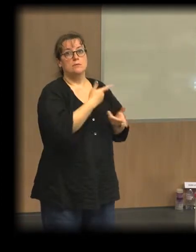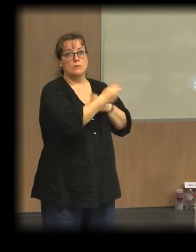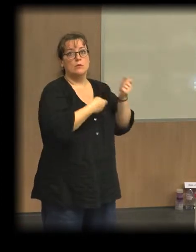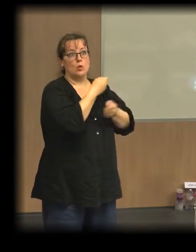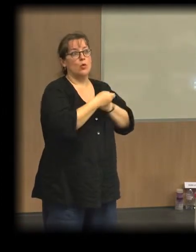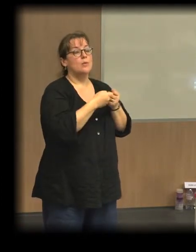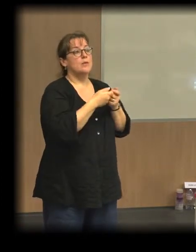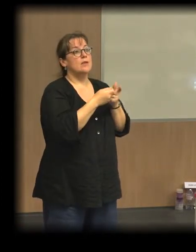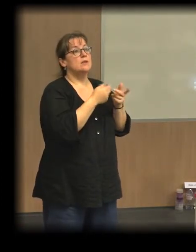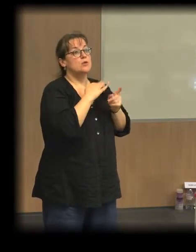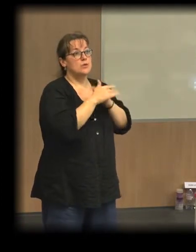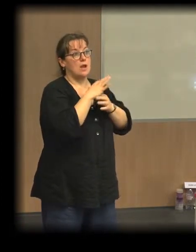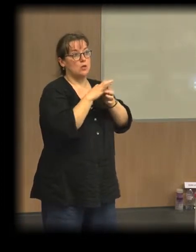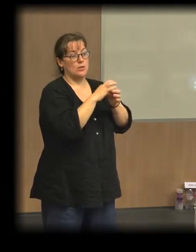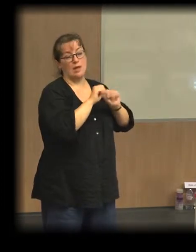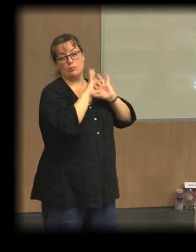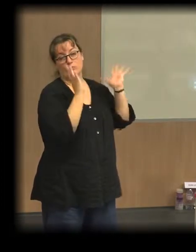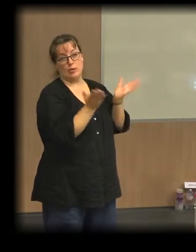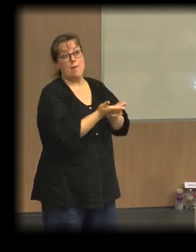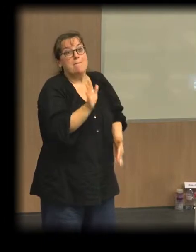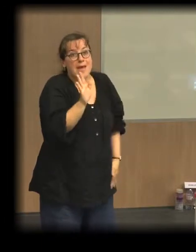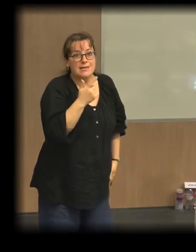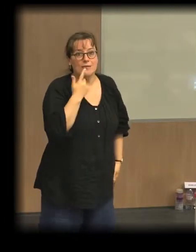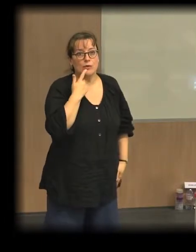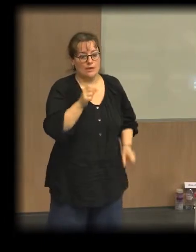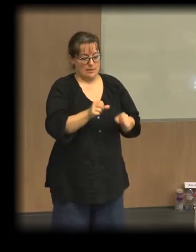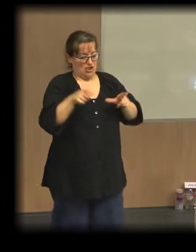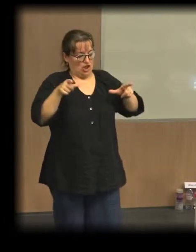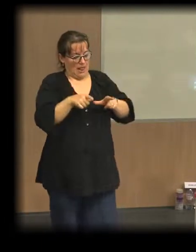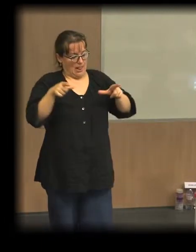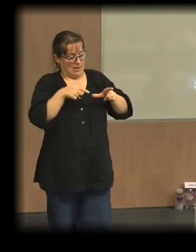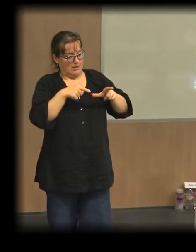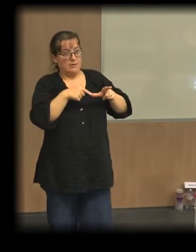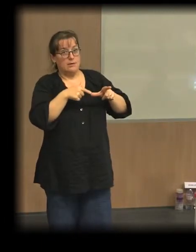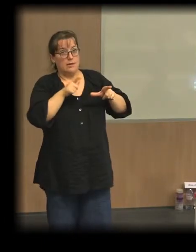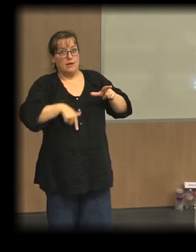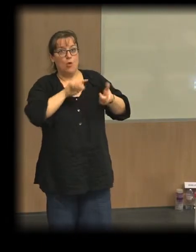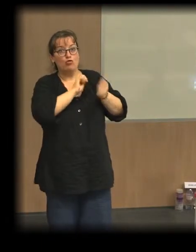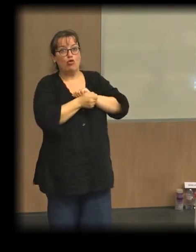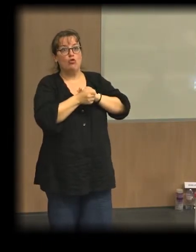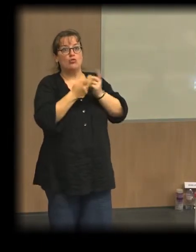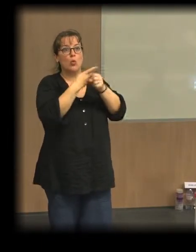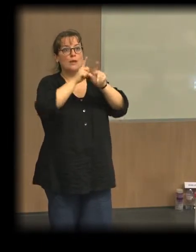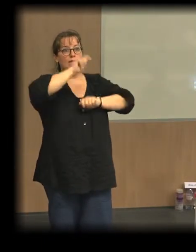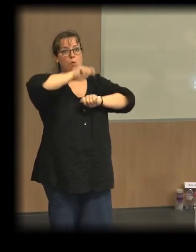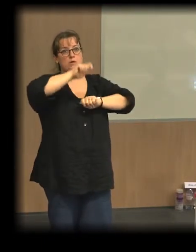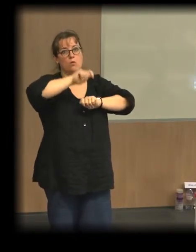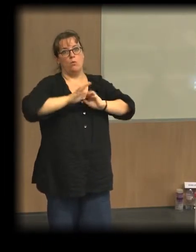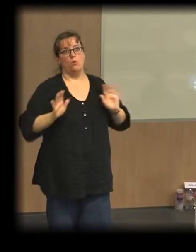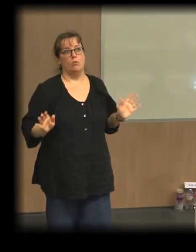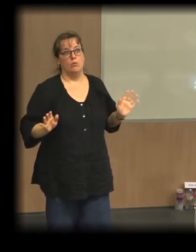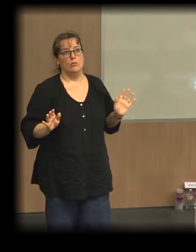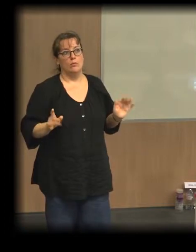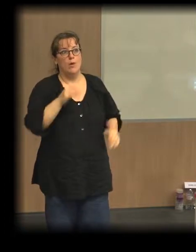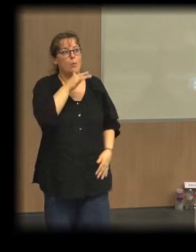faire, mais ça suppose effectivement de changer l'échelle et de ne plus évaluer l'économie sociale et solidaire d'une façon